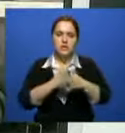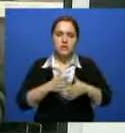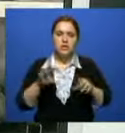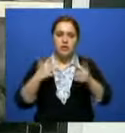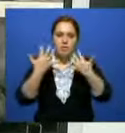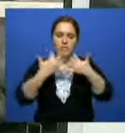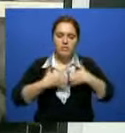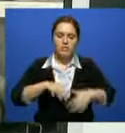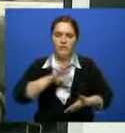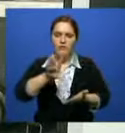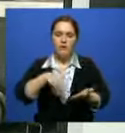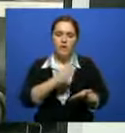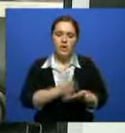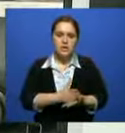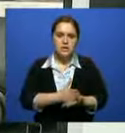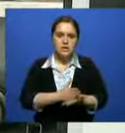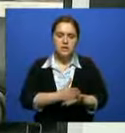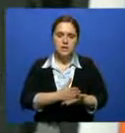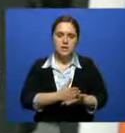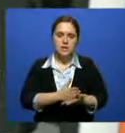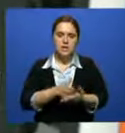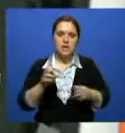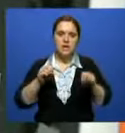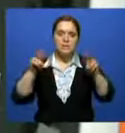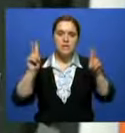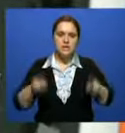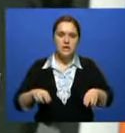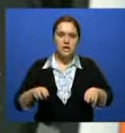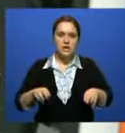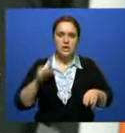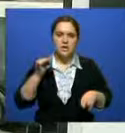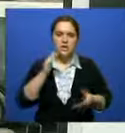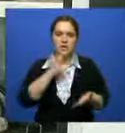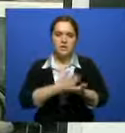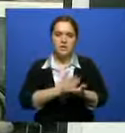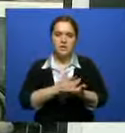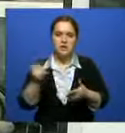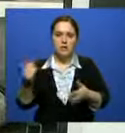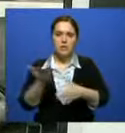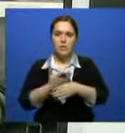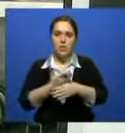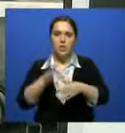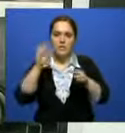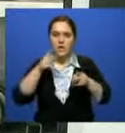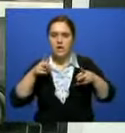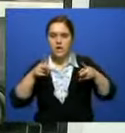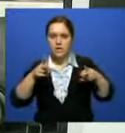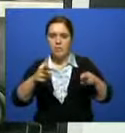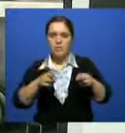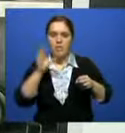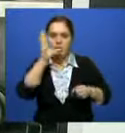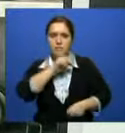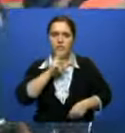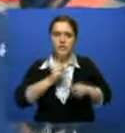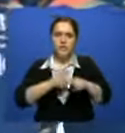пневматический домкрат, специальные переходные шланги, есть насосная станция. При помощи этого инструмента мы режем металл, также